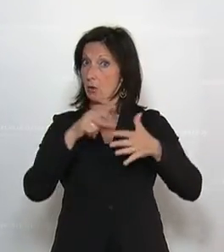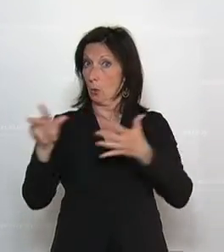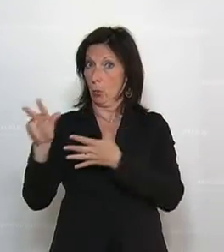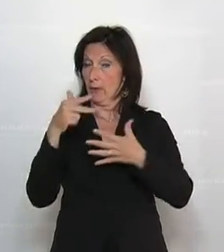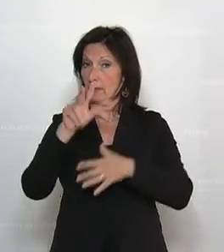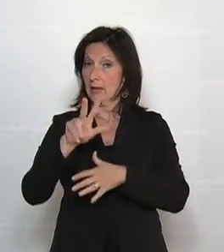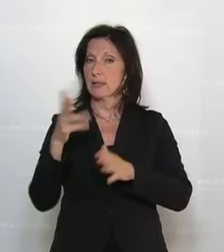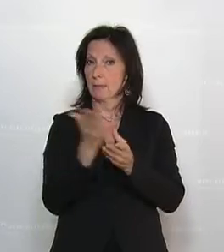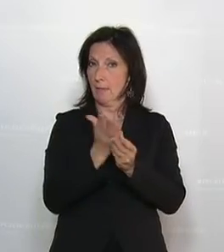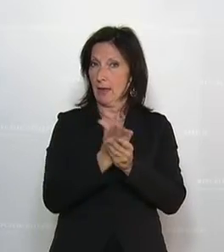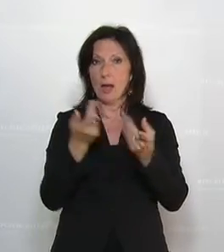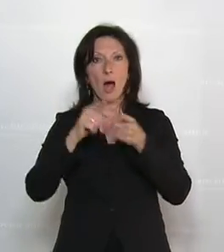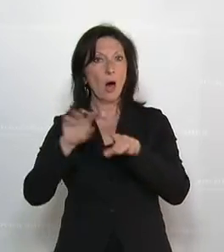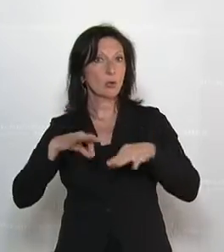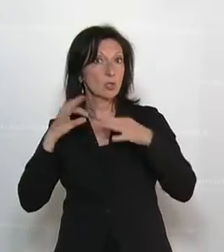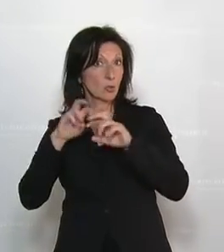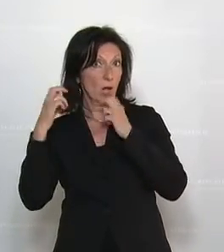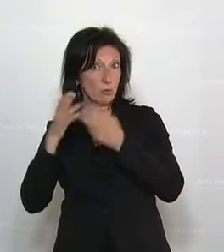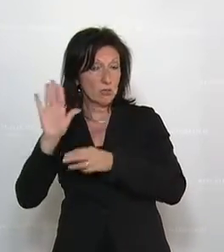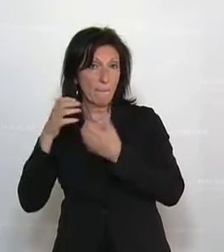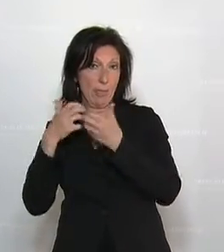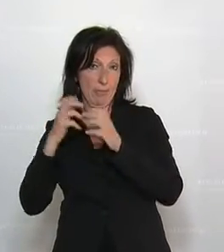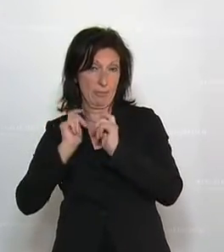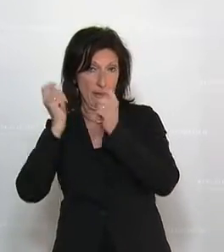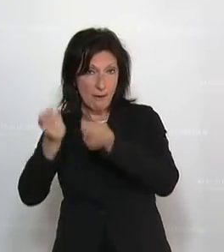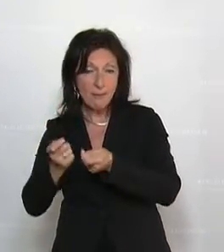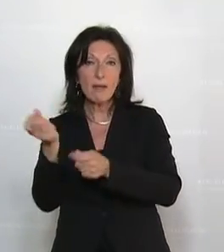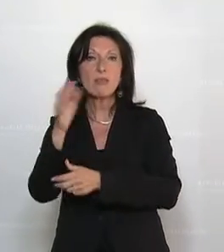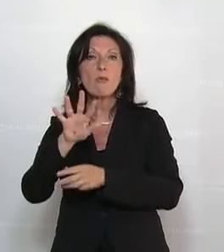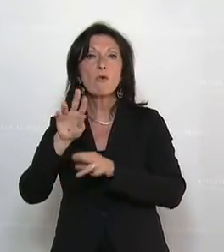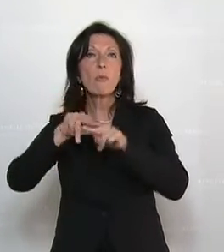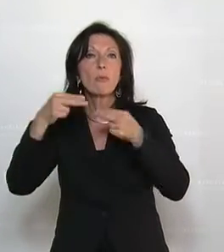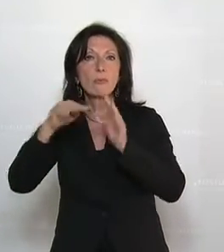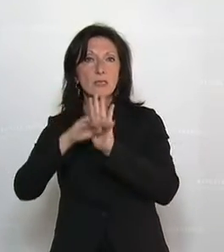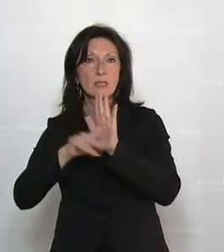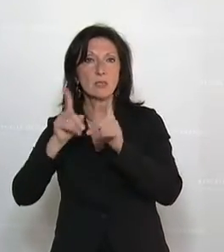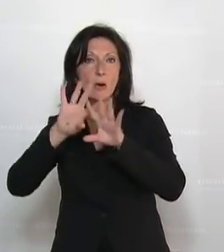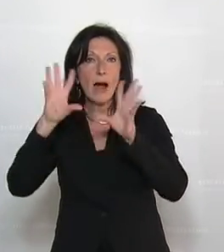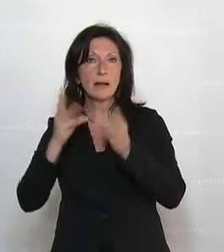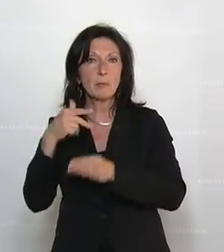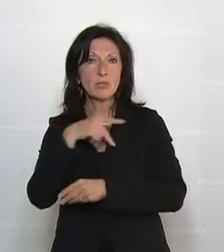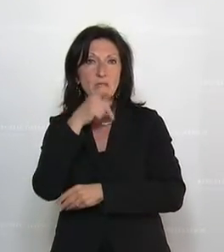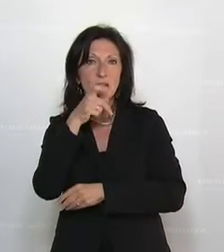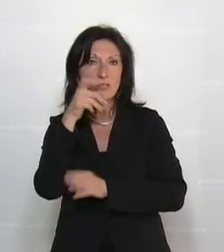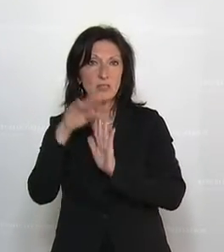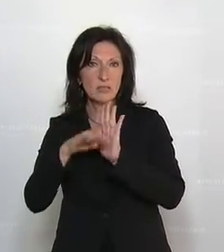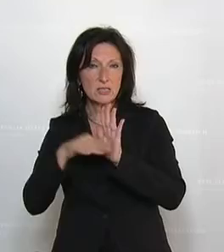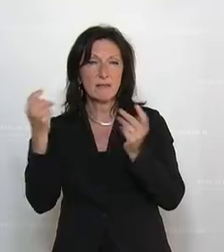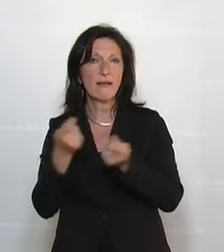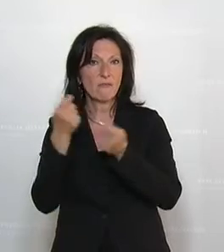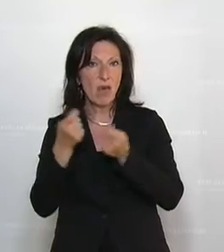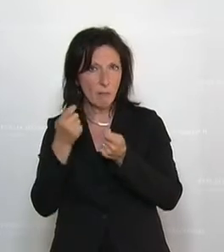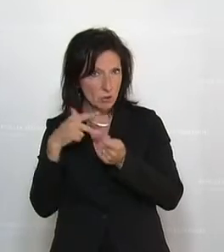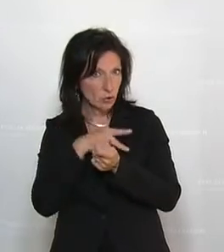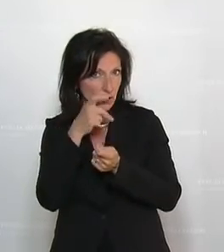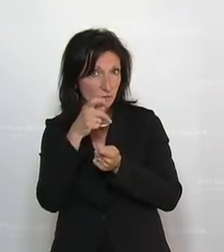Beilagen, sowie der Bericht und Antrag des Gesundheitsausschusses über den Entwurf eines Bundesgesetzes, mit dem das allgemeine Sozialversicherungsgesetz, das gewerbliche